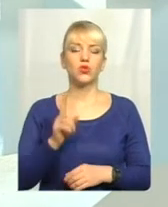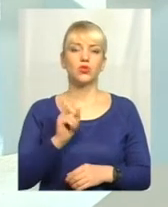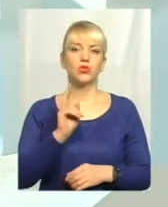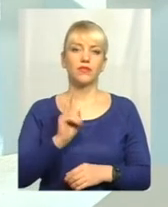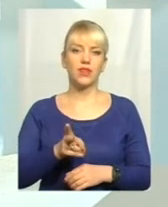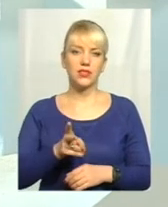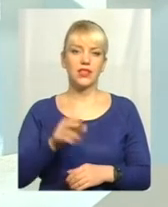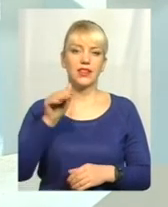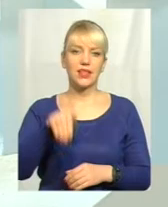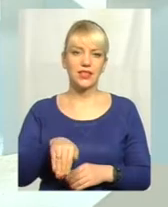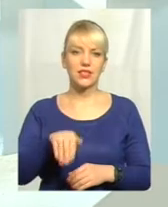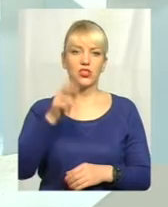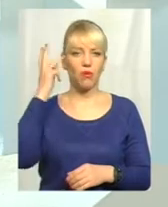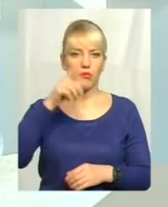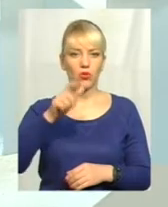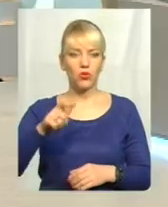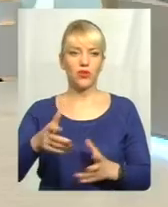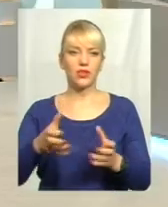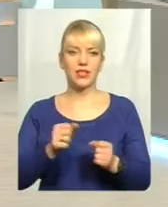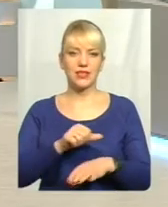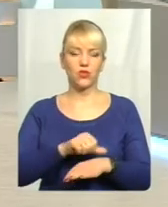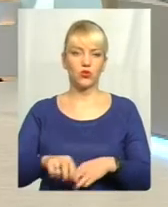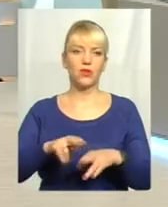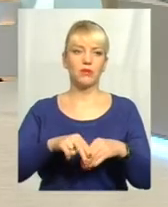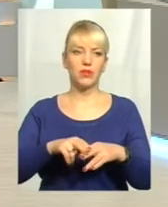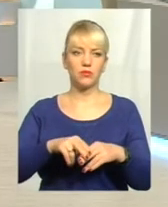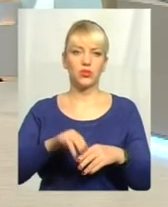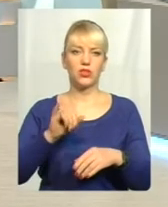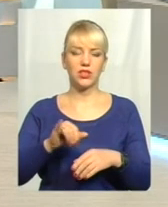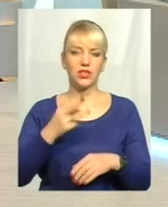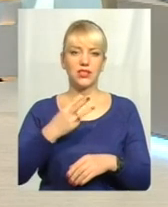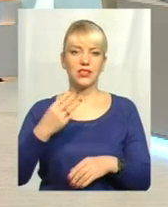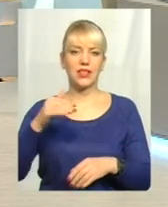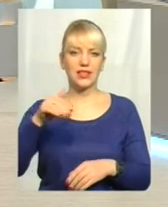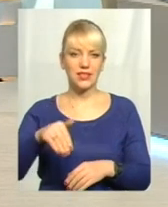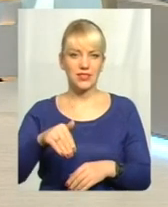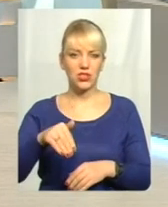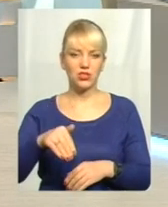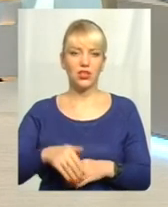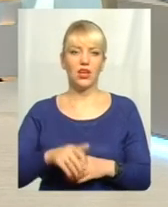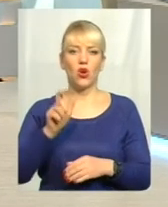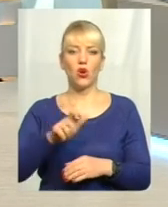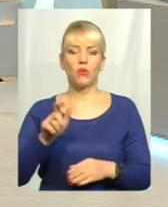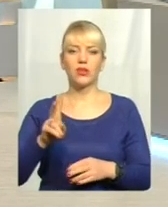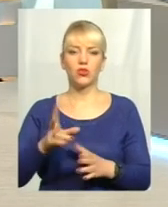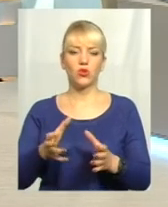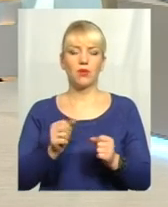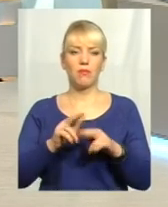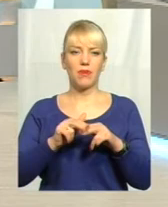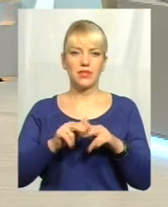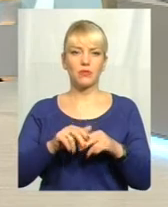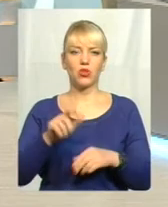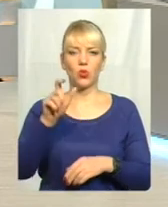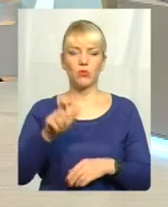120 тисяч подолян отримали за кордонні паспорти, і 33 тисячі громадян, отримали паспорти